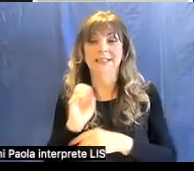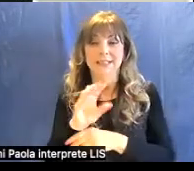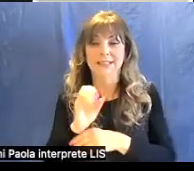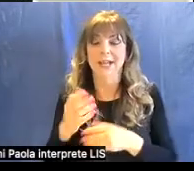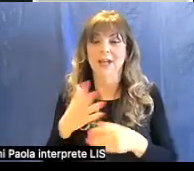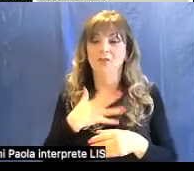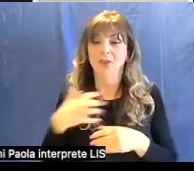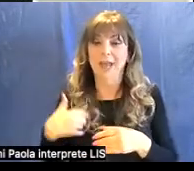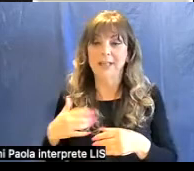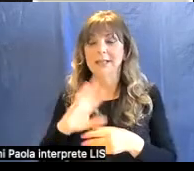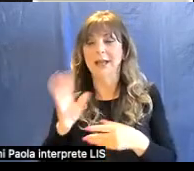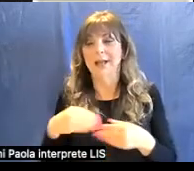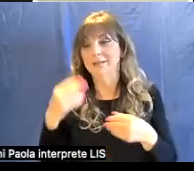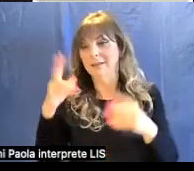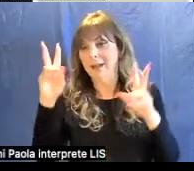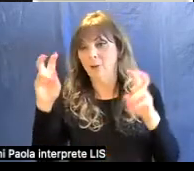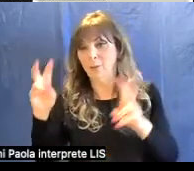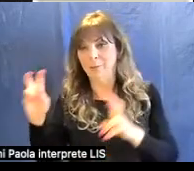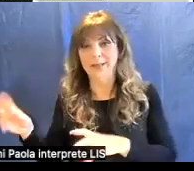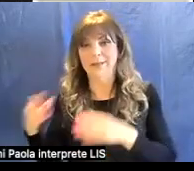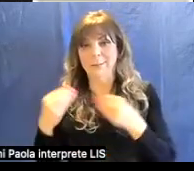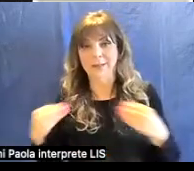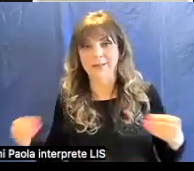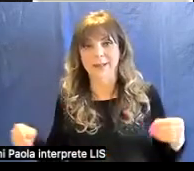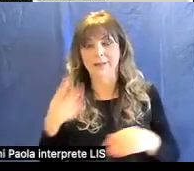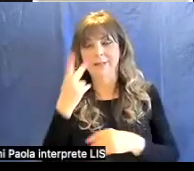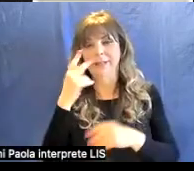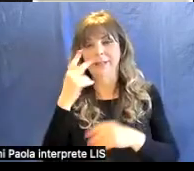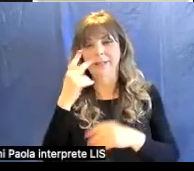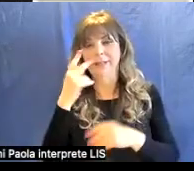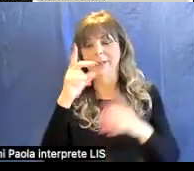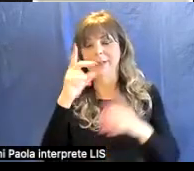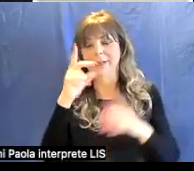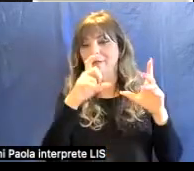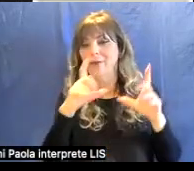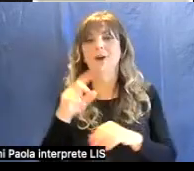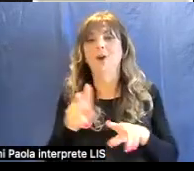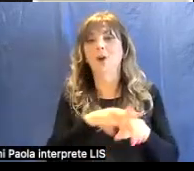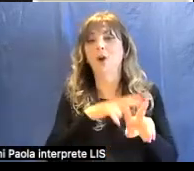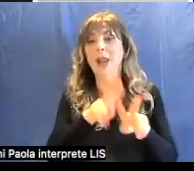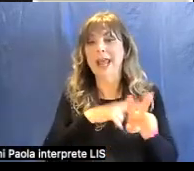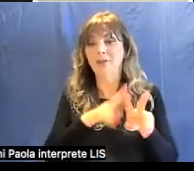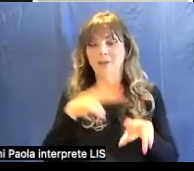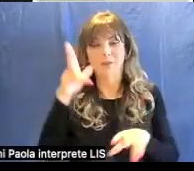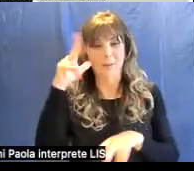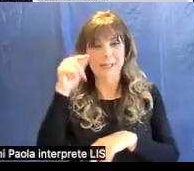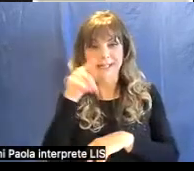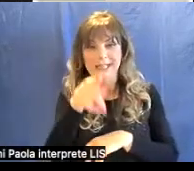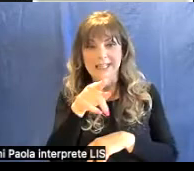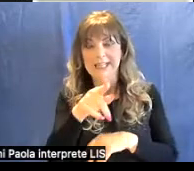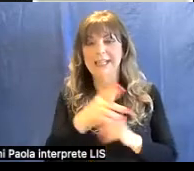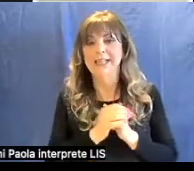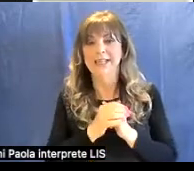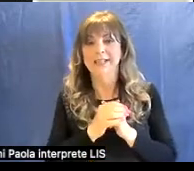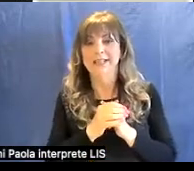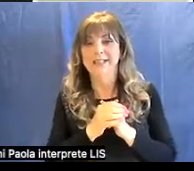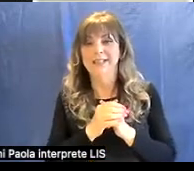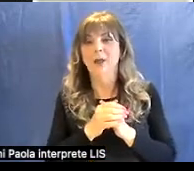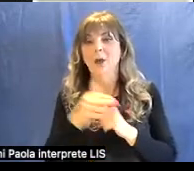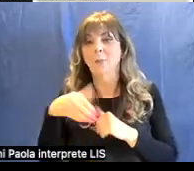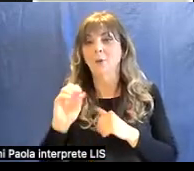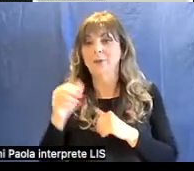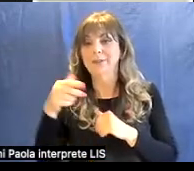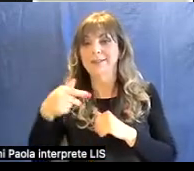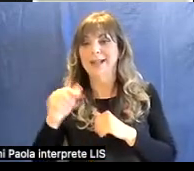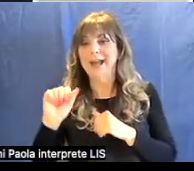e altre materie. Qui vedete alcune foto del collegio femminile, delle Montalve, dal nome della sua fondatrice.